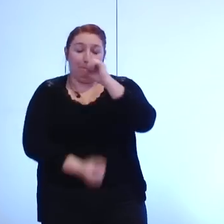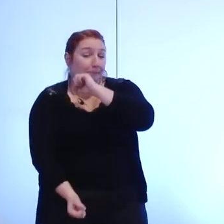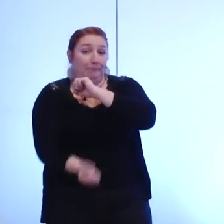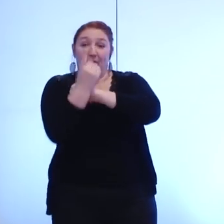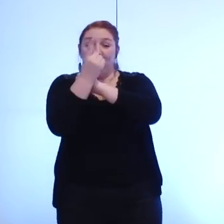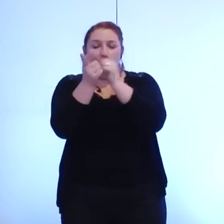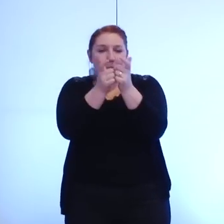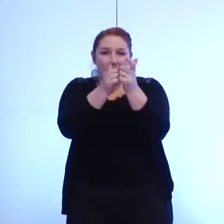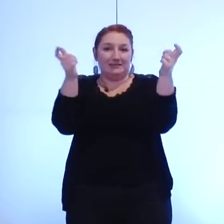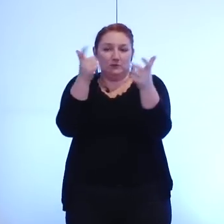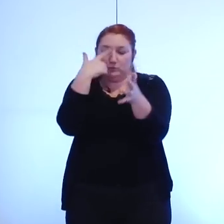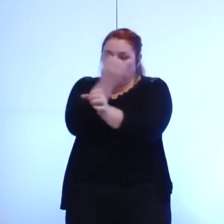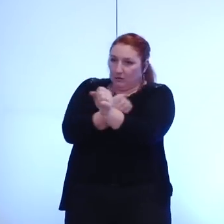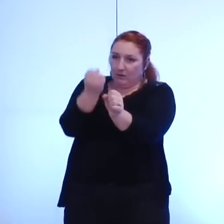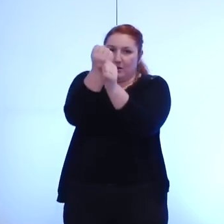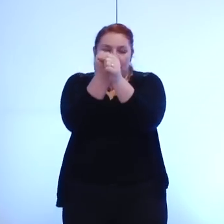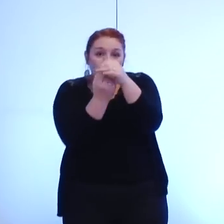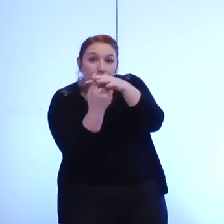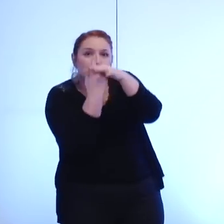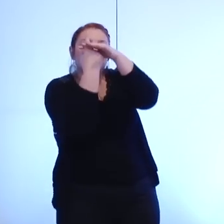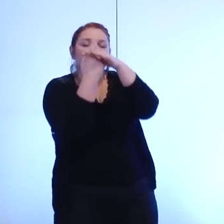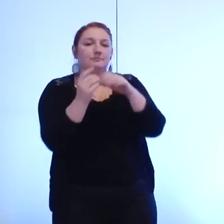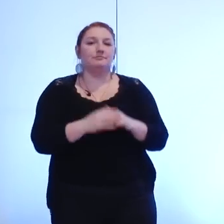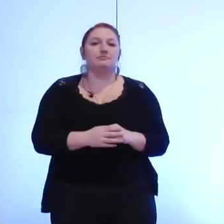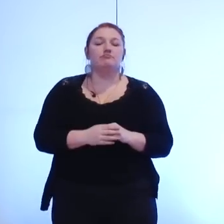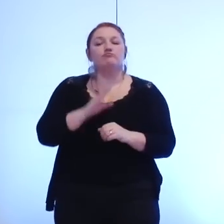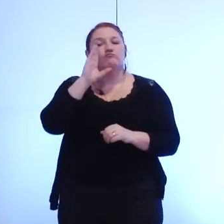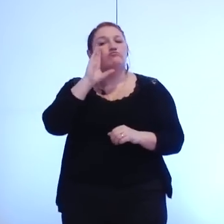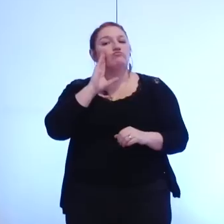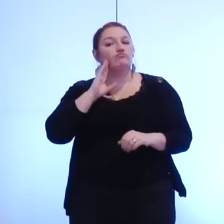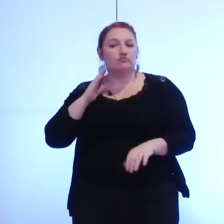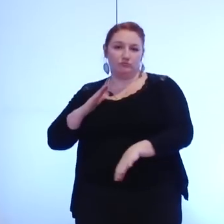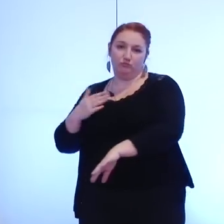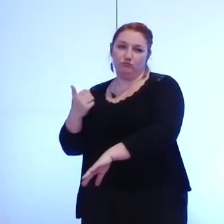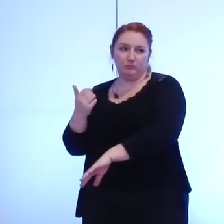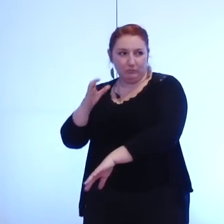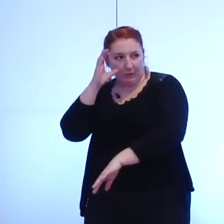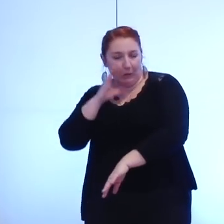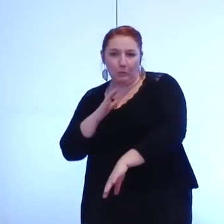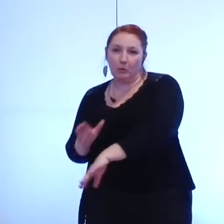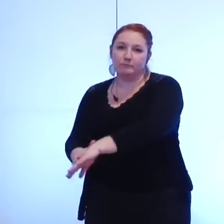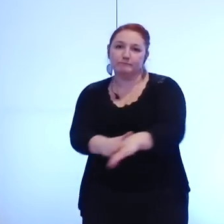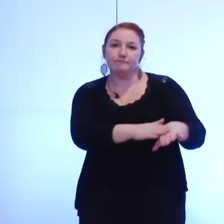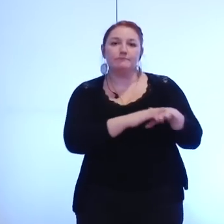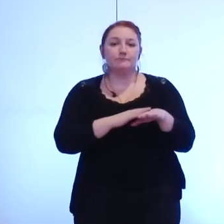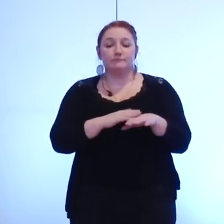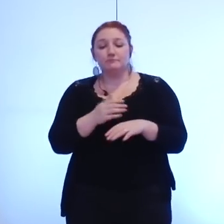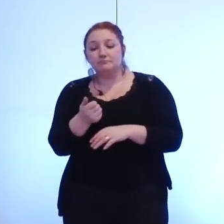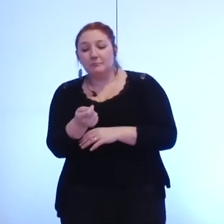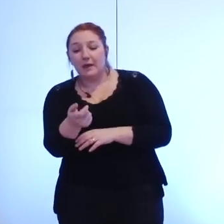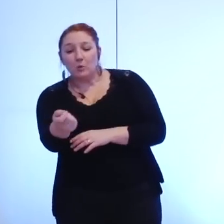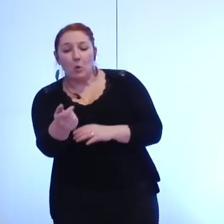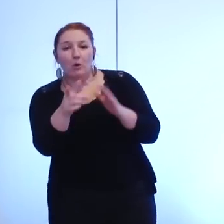permettez-moi de rappeler à la veille d'une probable nouvelle réforme territoriale qu'il est toujours plus aisé de